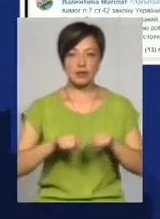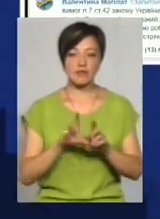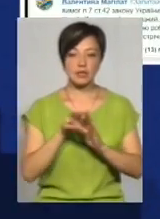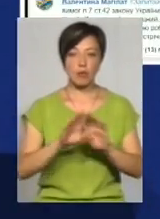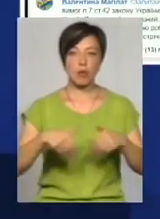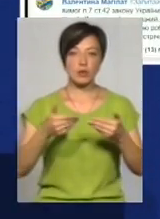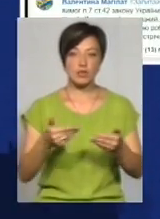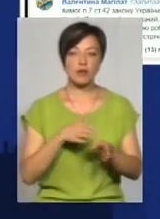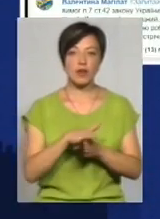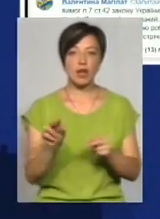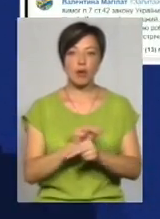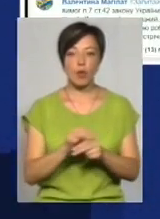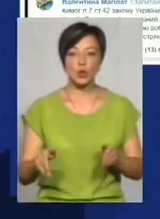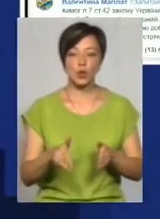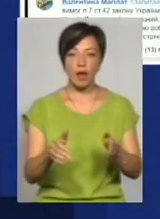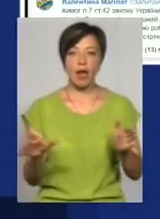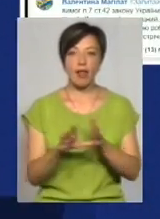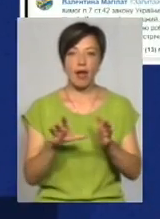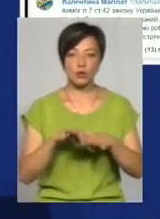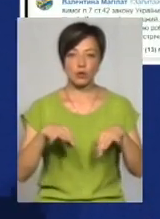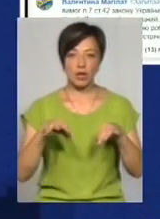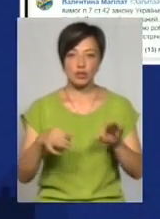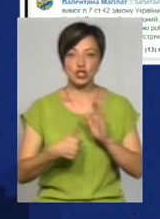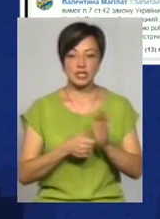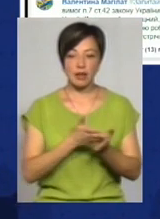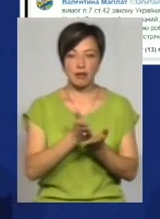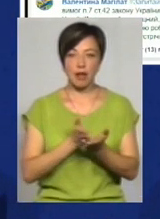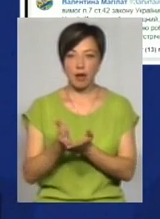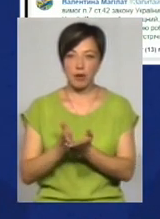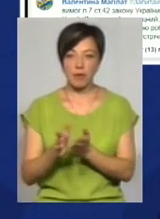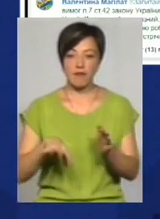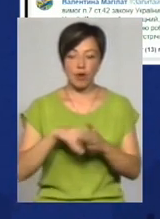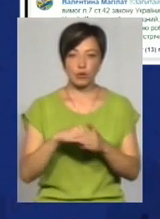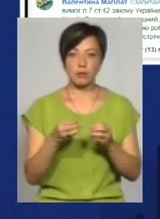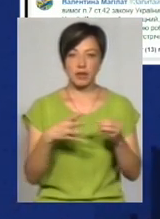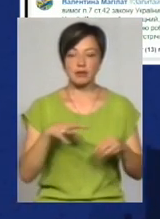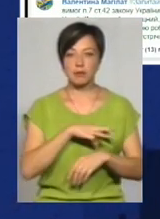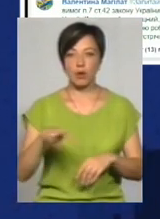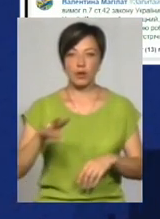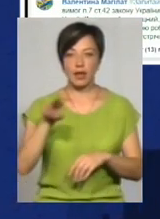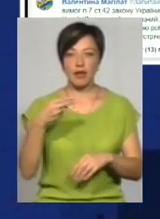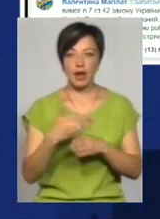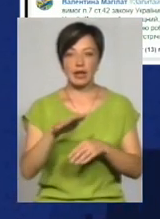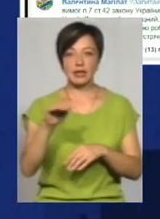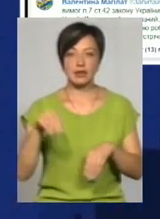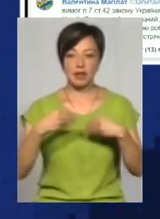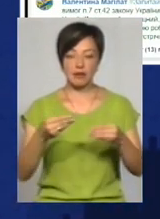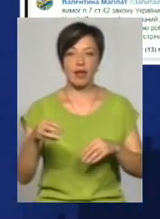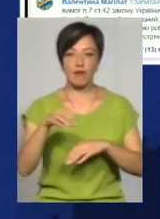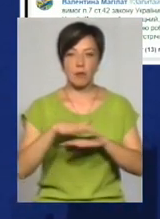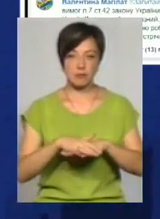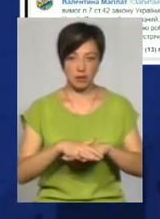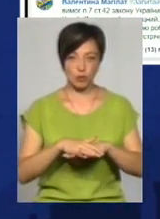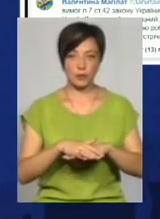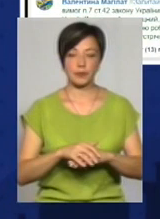пропозицію, щоб виконати ремонт доріг для електротранспорту у шести напрямках в рахунку тих 15 мільйонів євро кредитних коштів, наданих Європейським банком